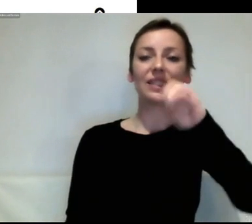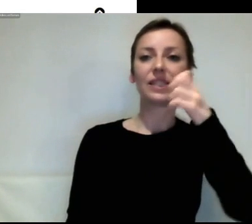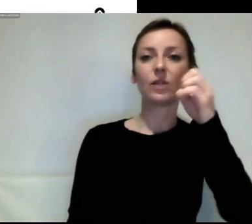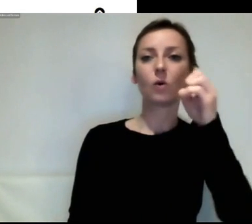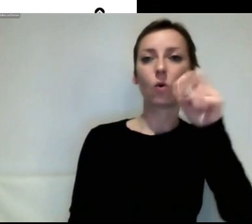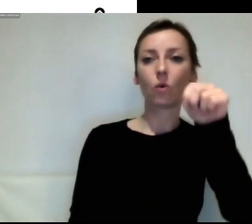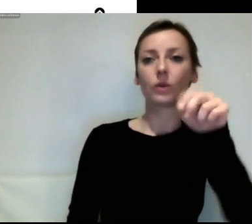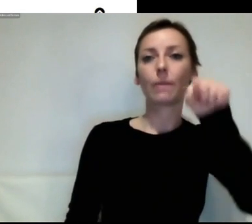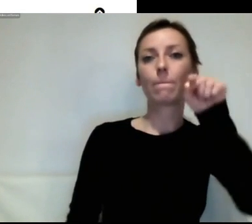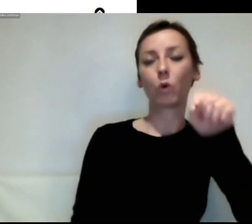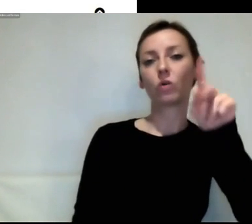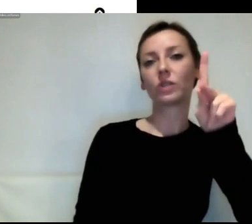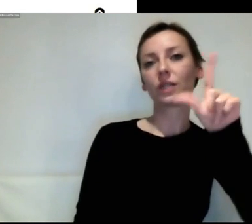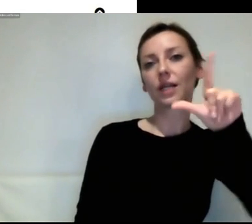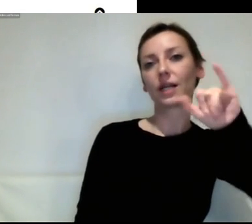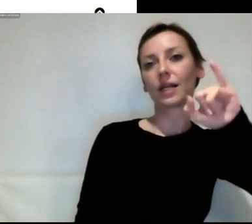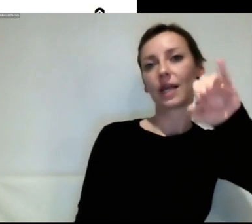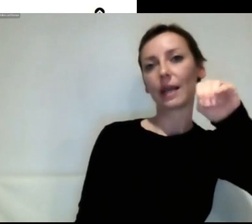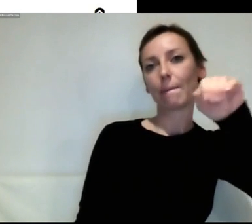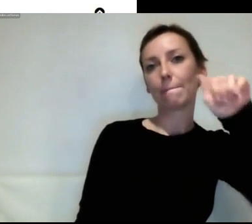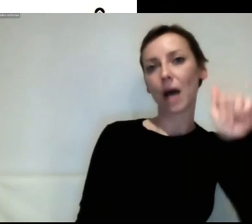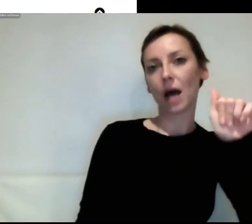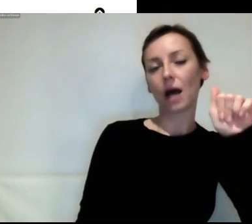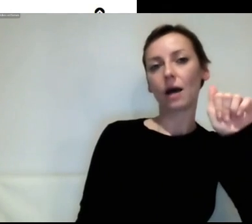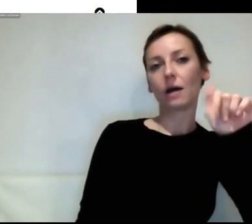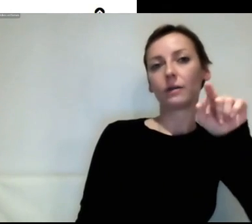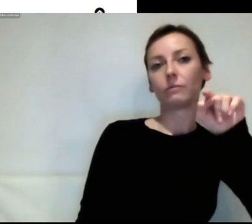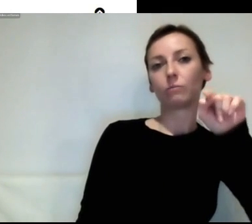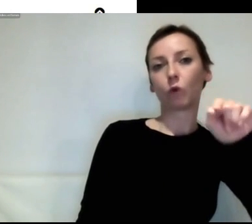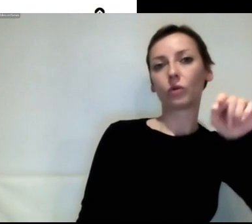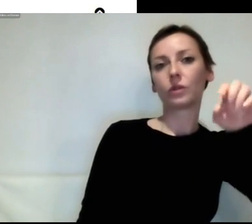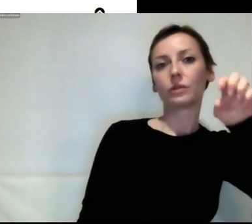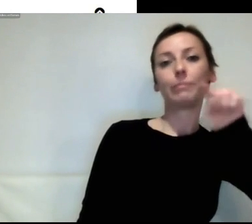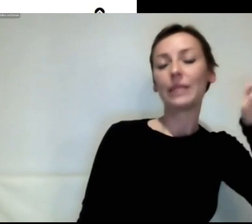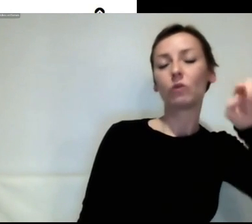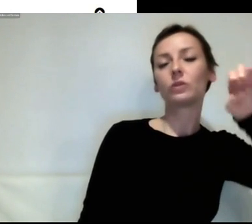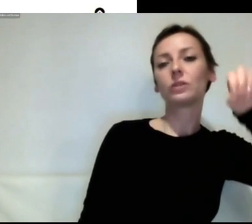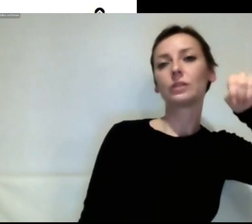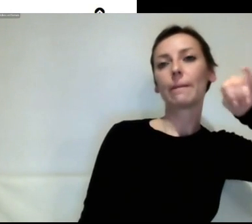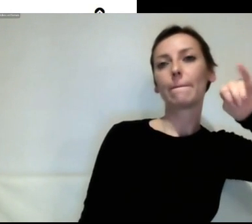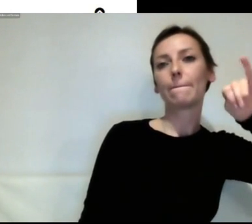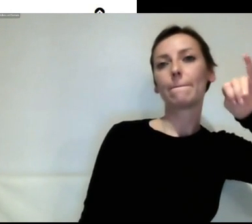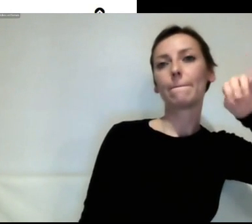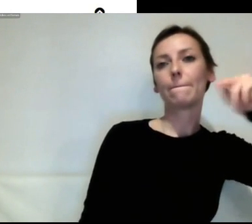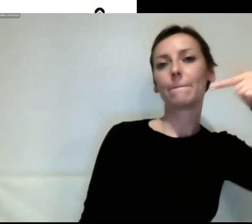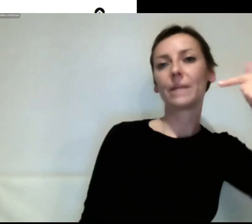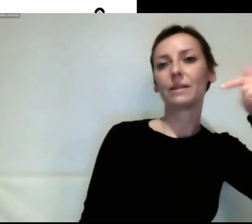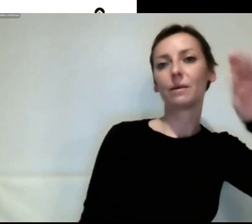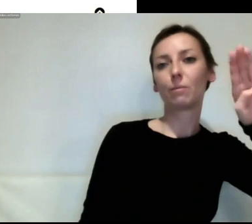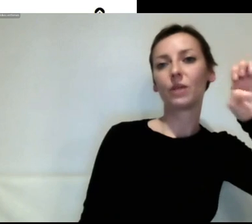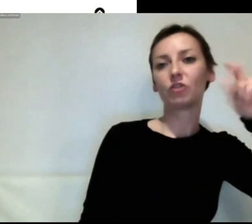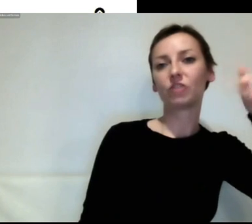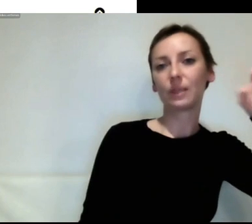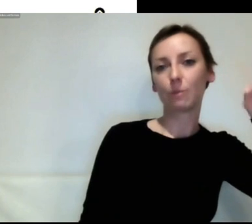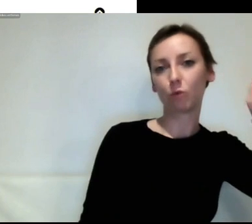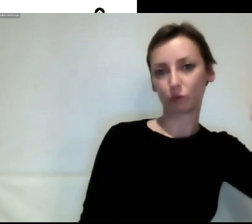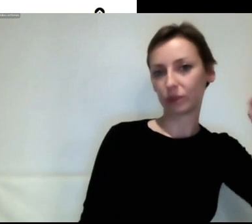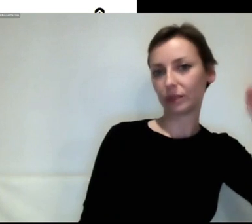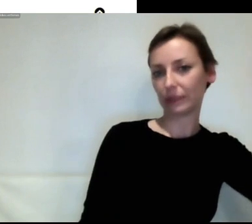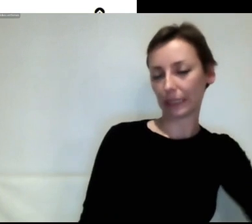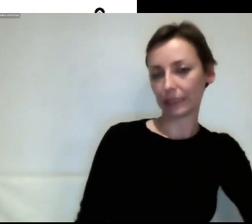ihr nochmal Informationen und könnt dann direkt unterschreiben. Und jetzt bedanke ich mich nochmal sehr für eure Zeit, für eure